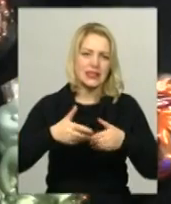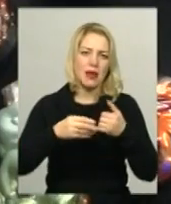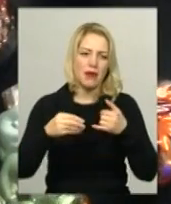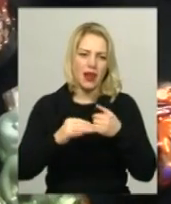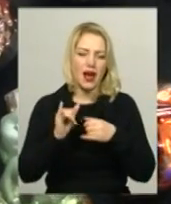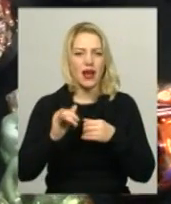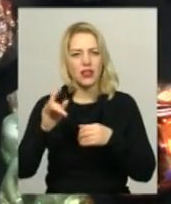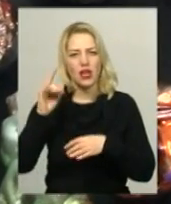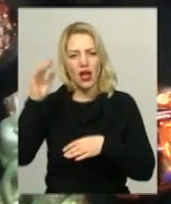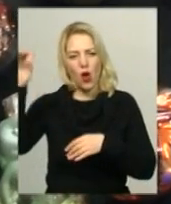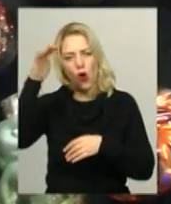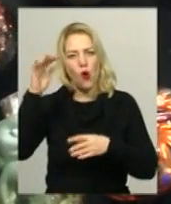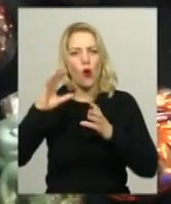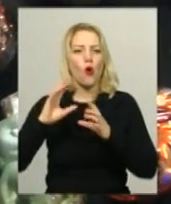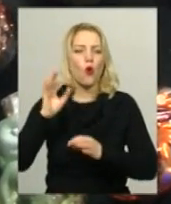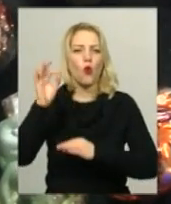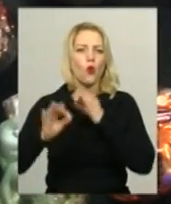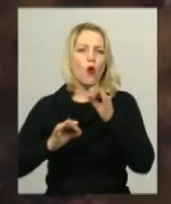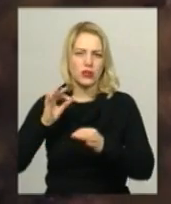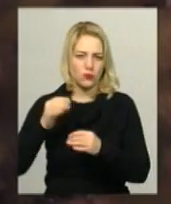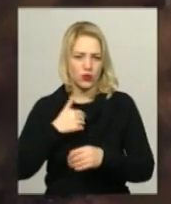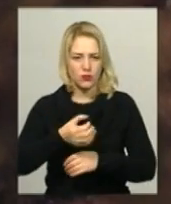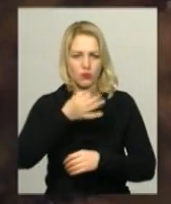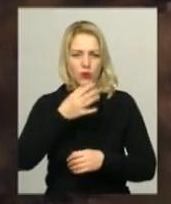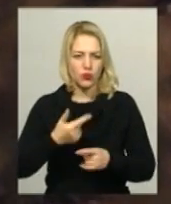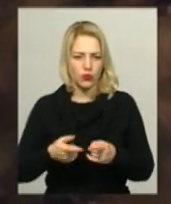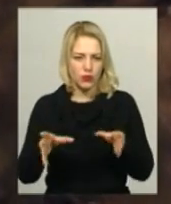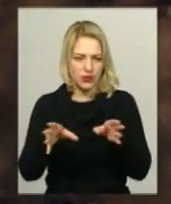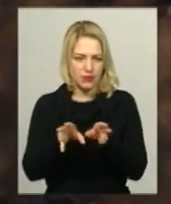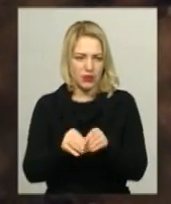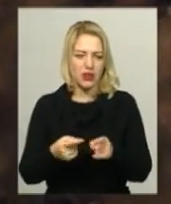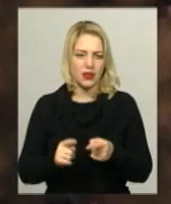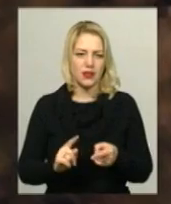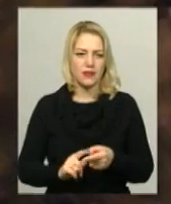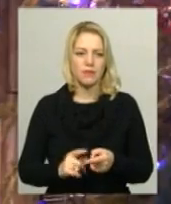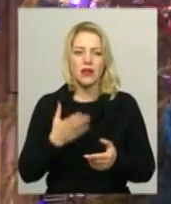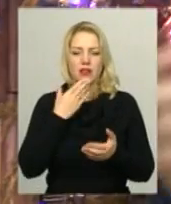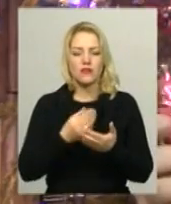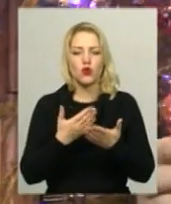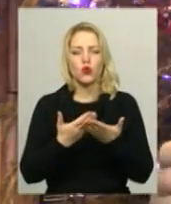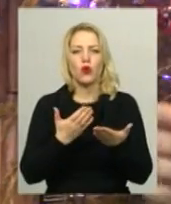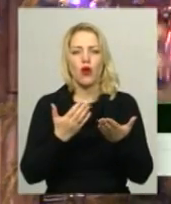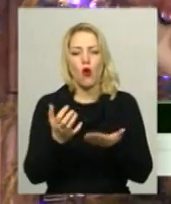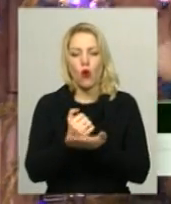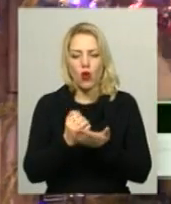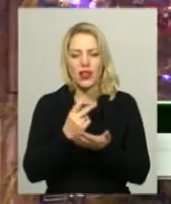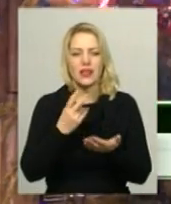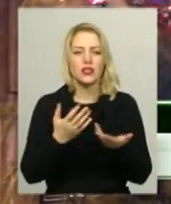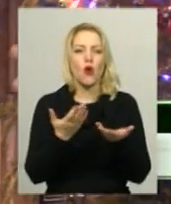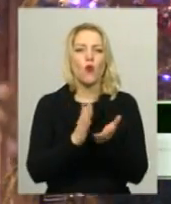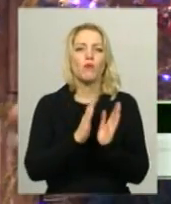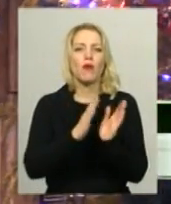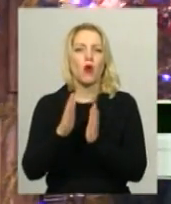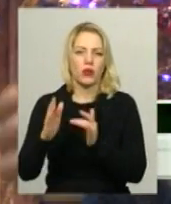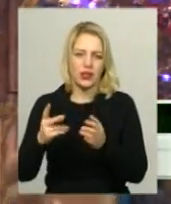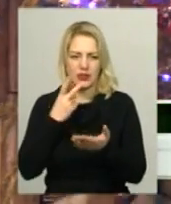люблю. Свою колекцію Ігор Байдак презентував на редеро-ялинці у Хмельницькій обласній бібліотеті для юнацтва. На наступний рік ялинка буде більша, ми